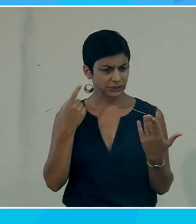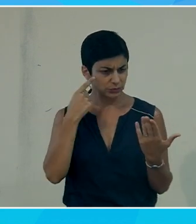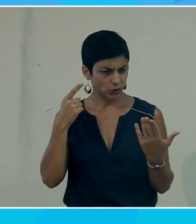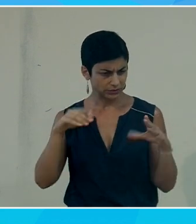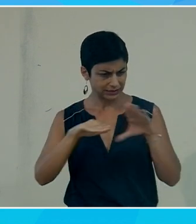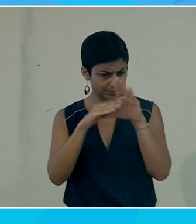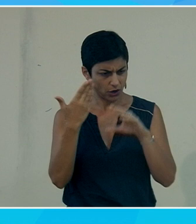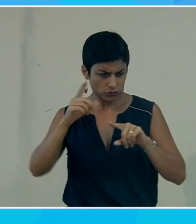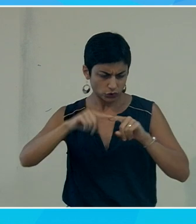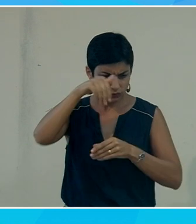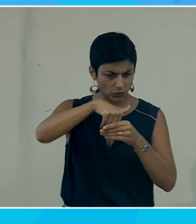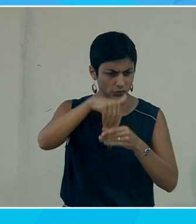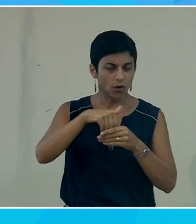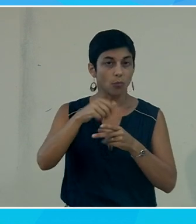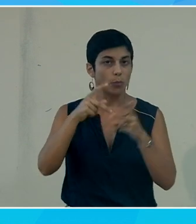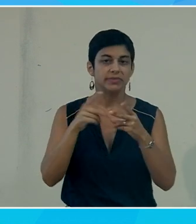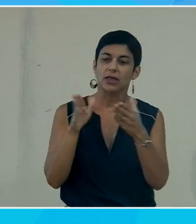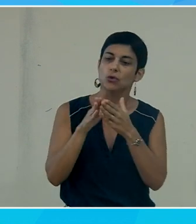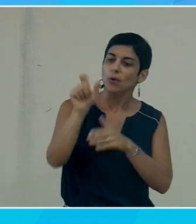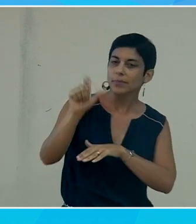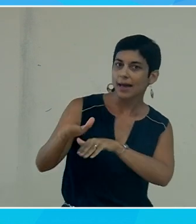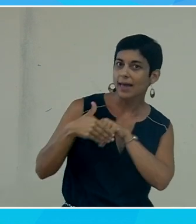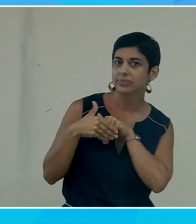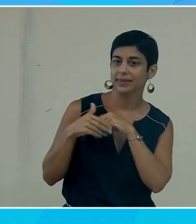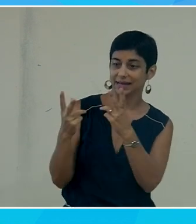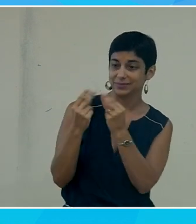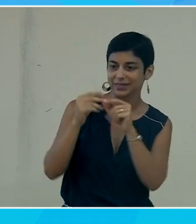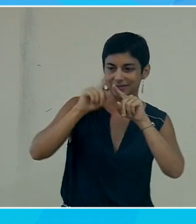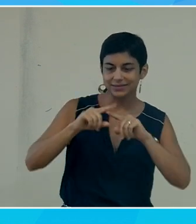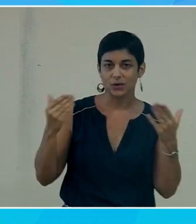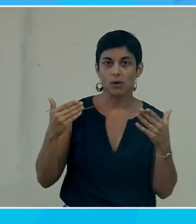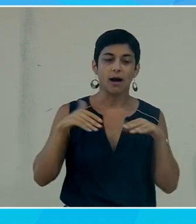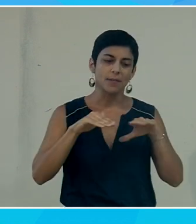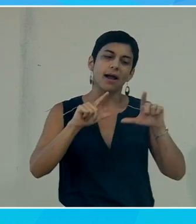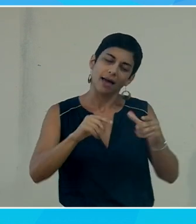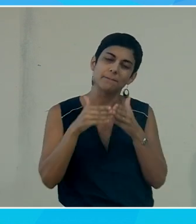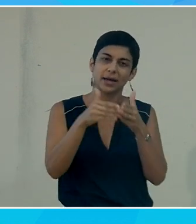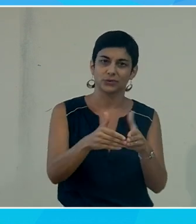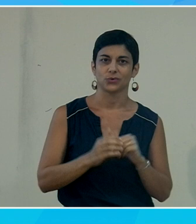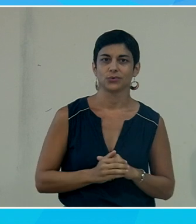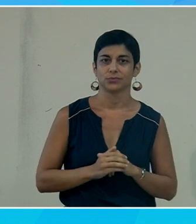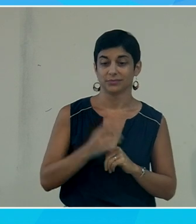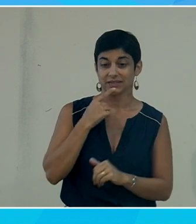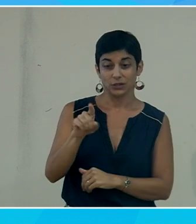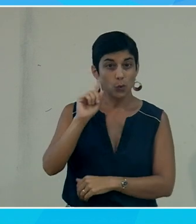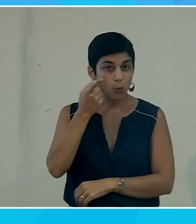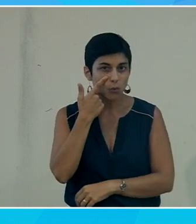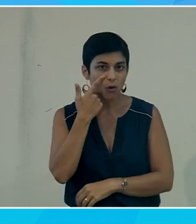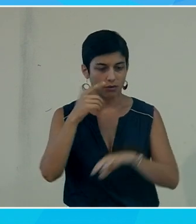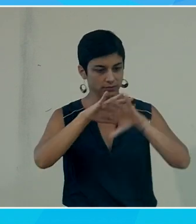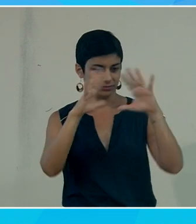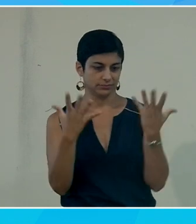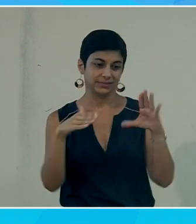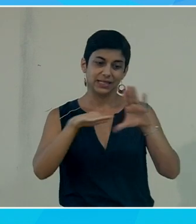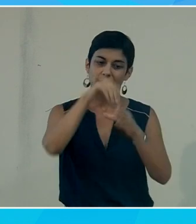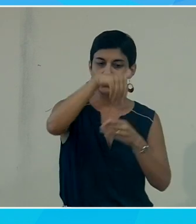cette photo et donc je vais peut-être demander de l'aide à quelqu'un qui va me dire ah ben oui au fait sur la plage il aussi un bateau mais au moins il sera un petit peu de façon générale le